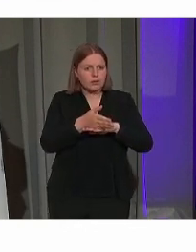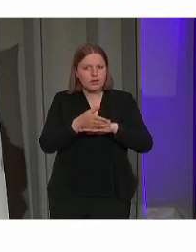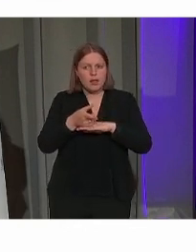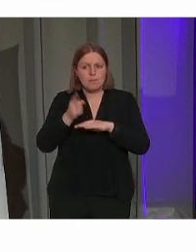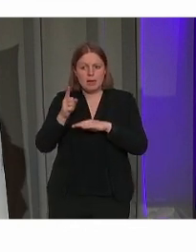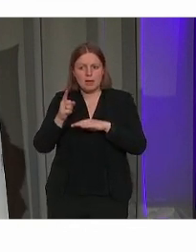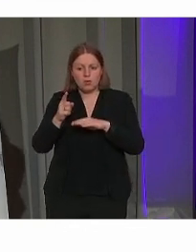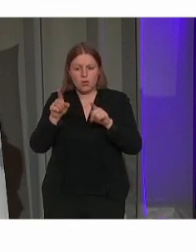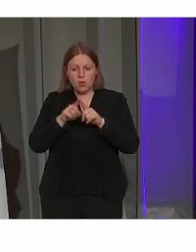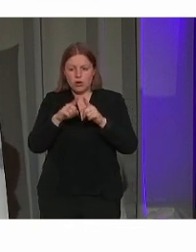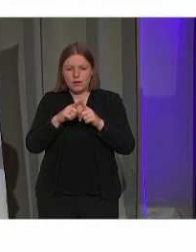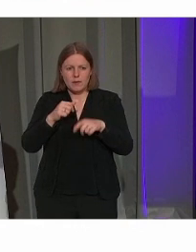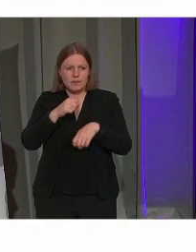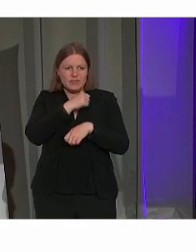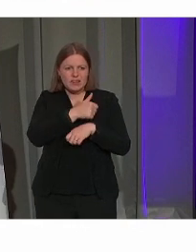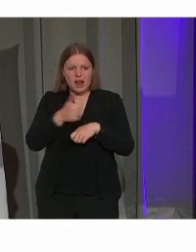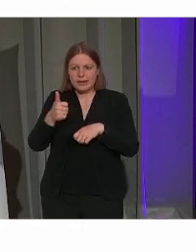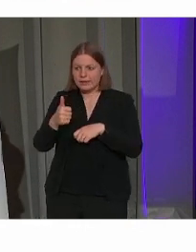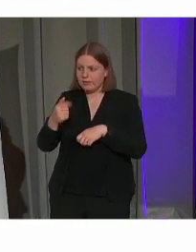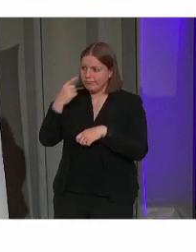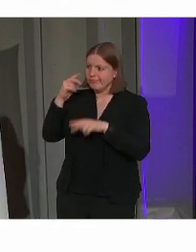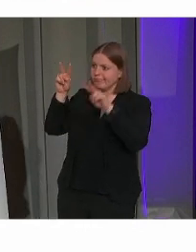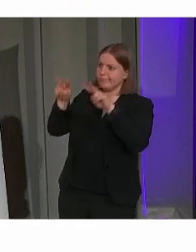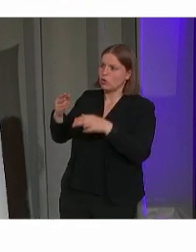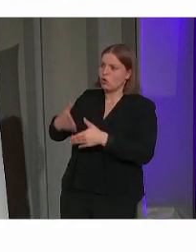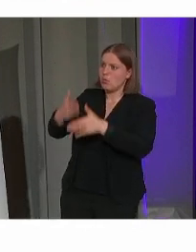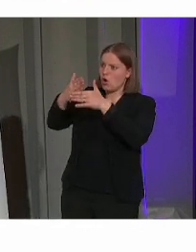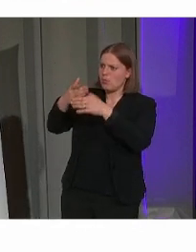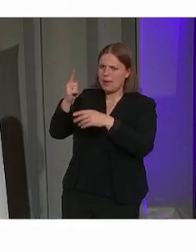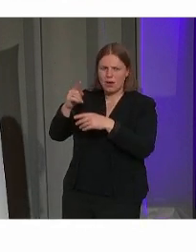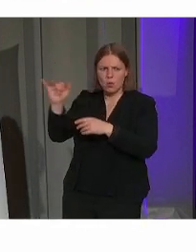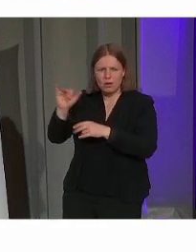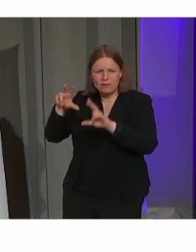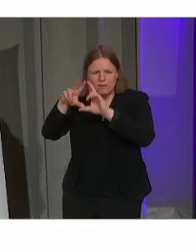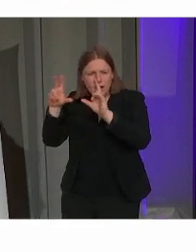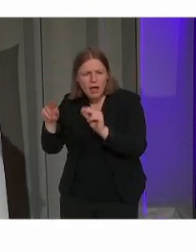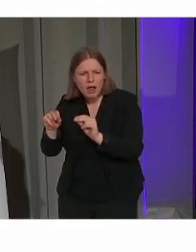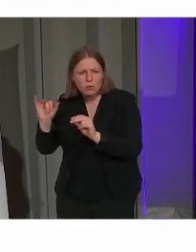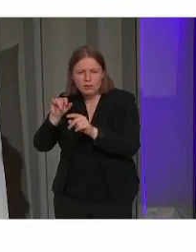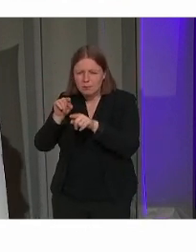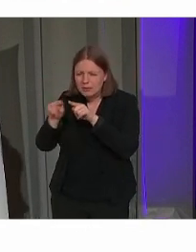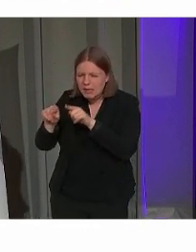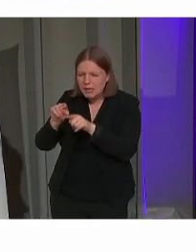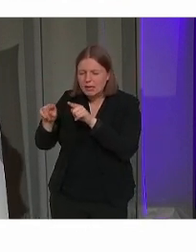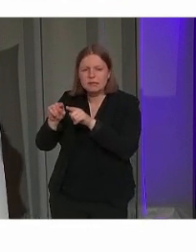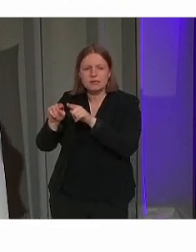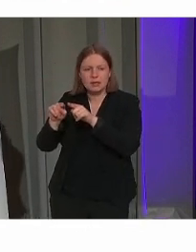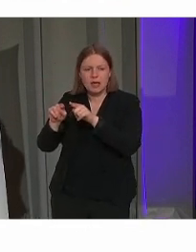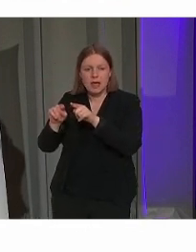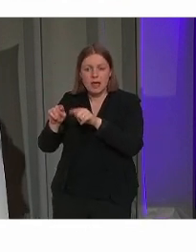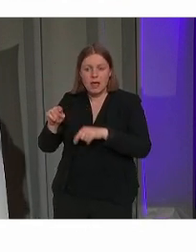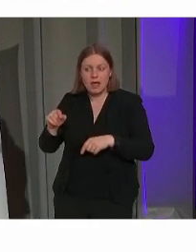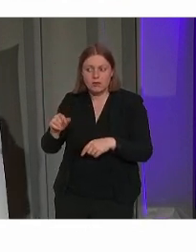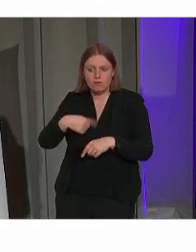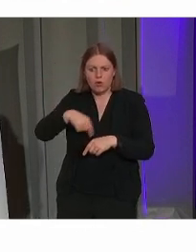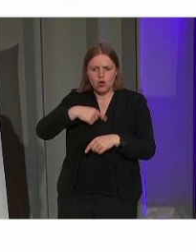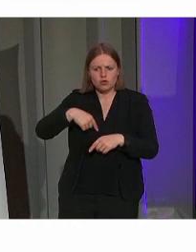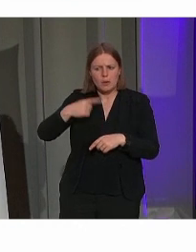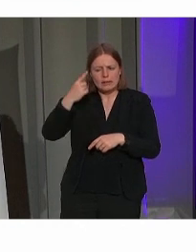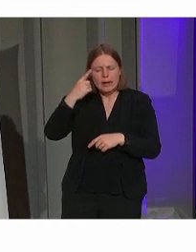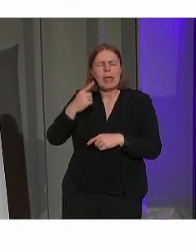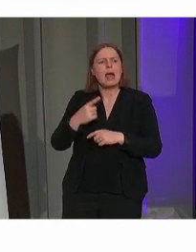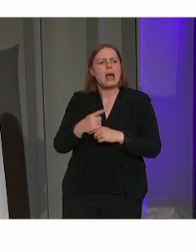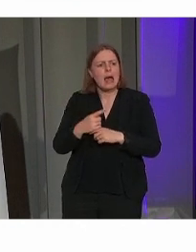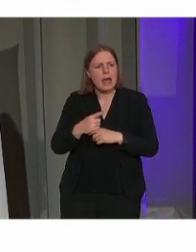langer het gebouw is, maar het verhaal wordt. En dat geeft in onze inschatting een aantal mogelijkheden om daar vanuit